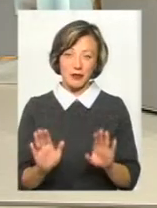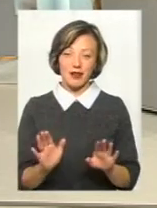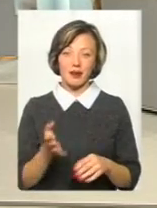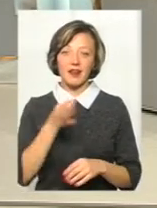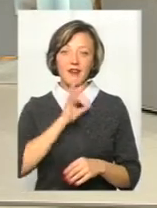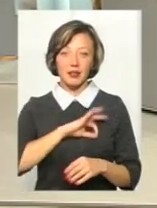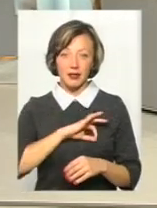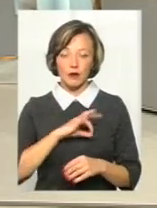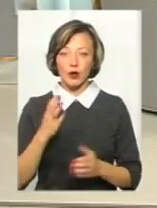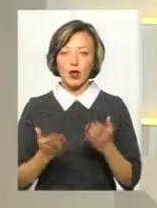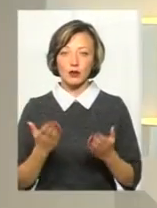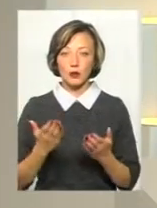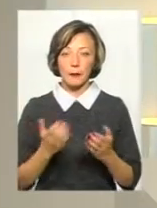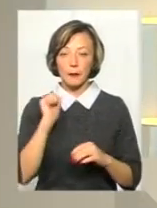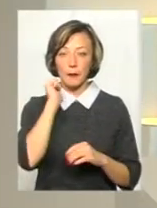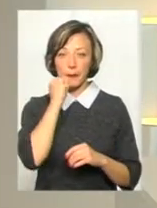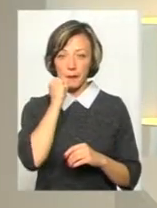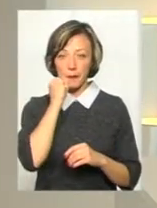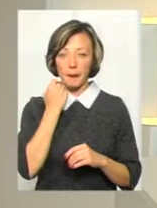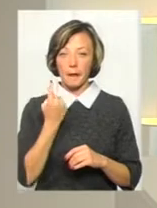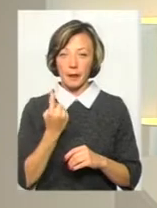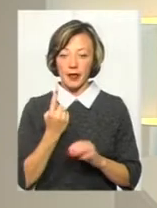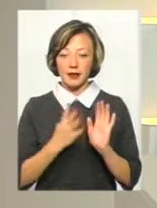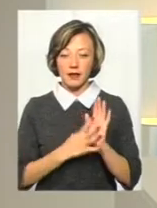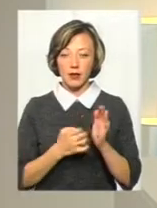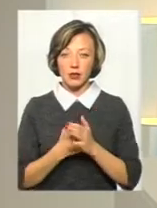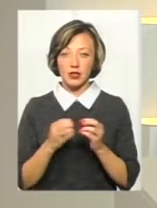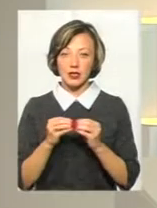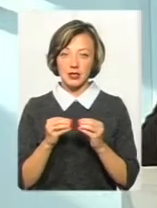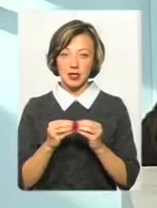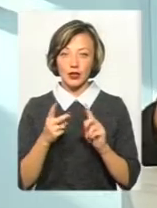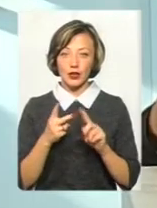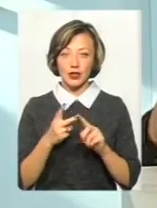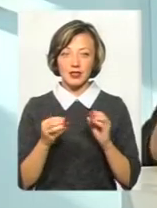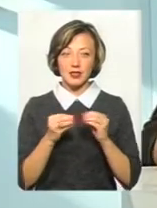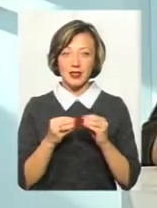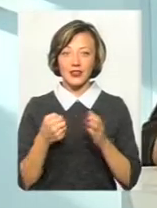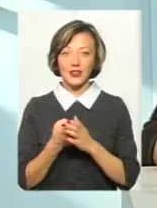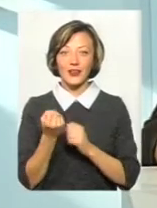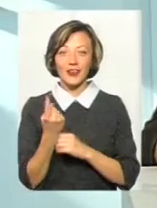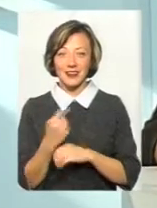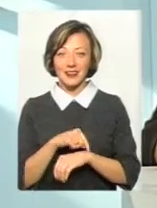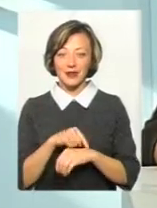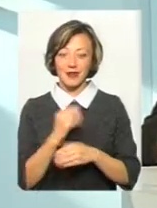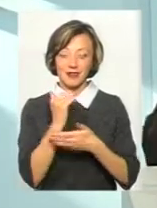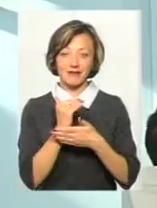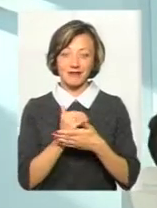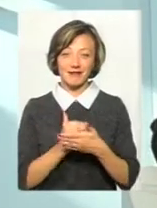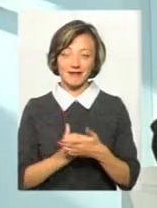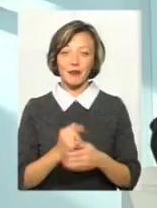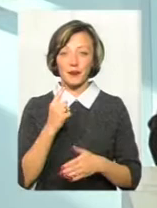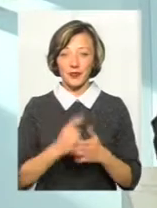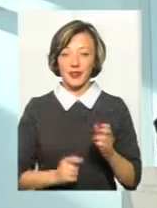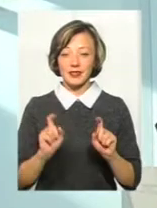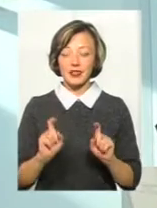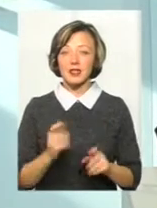ефективно. Якщо бабушка одна з 9 до 10, друга з 10 до 11, повірте, коли буде